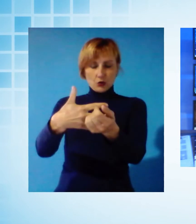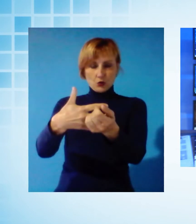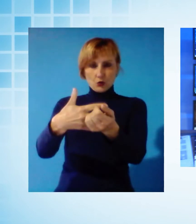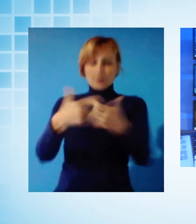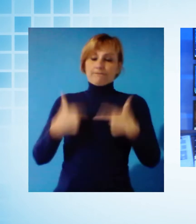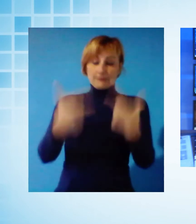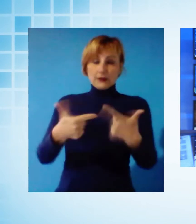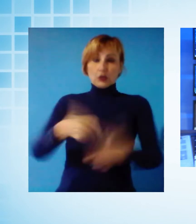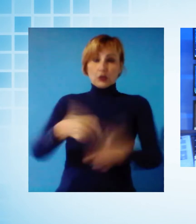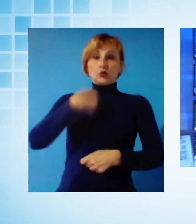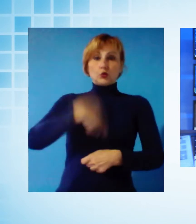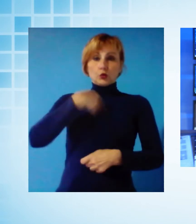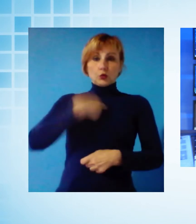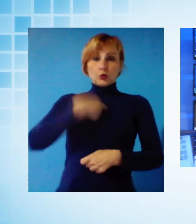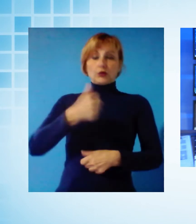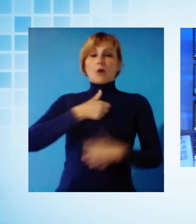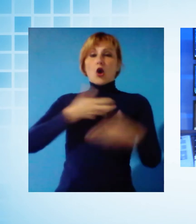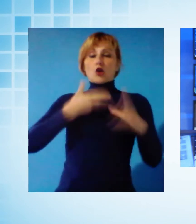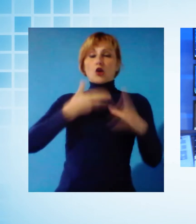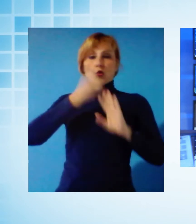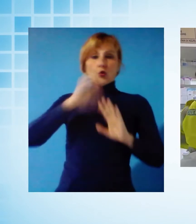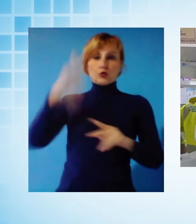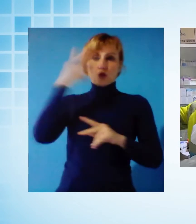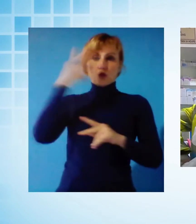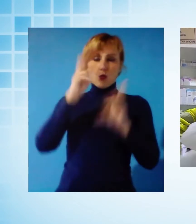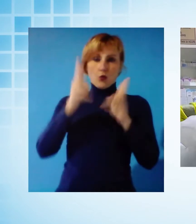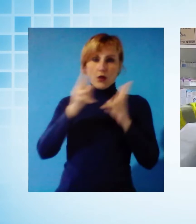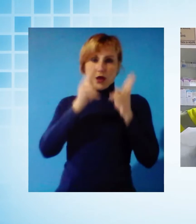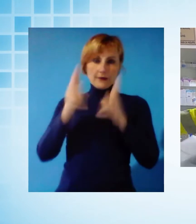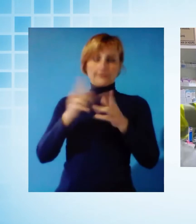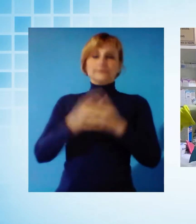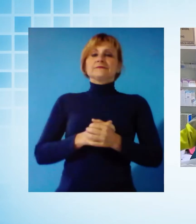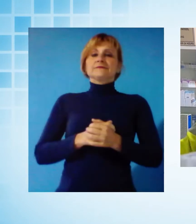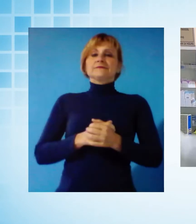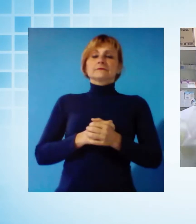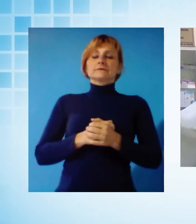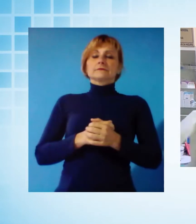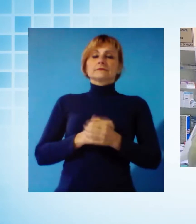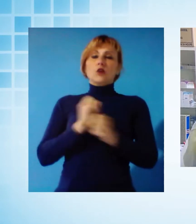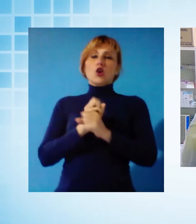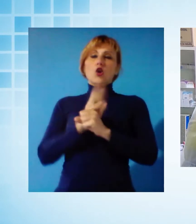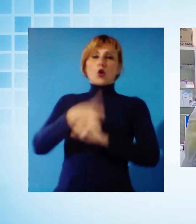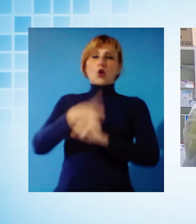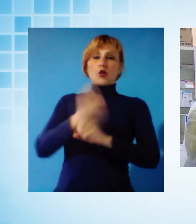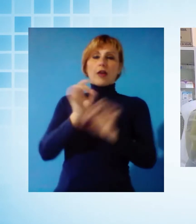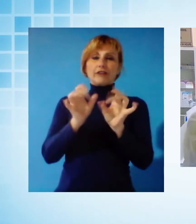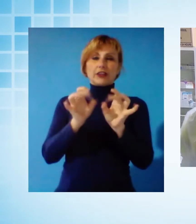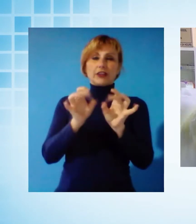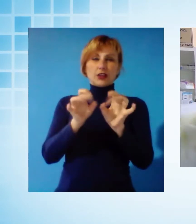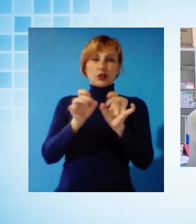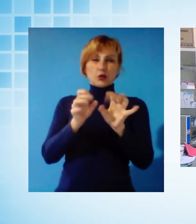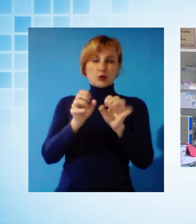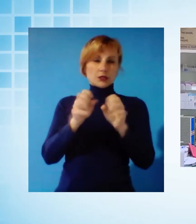monouso all'ospedale Vilucca. In questa guerra contro il coronavirus, a dimostrare grande senso di